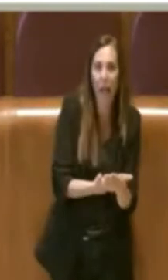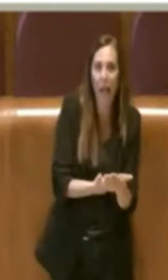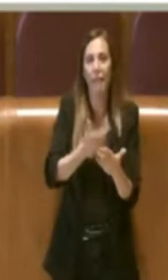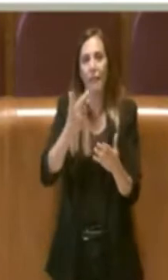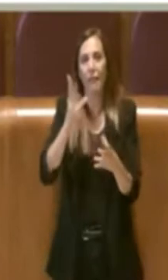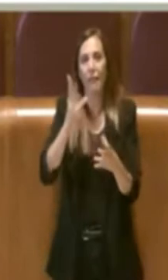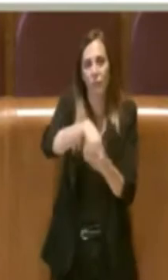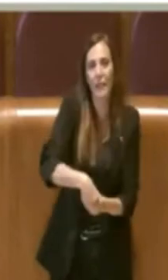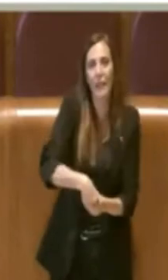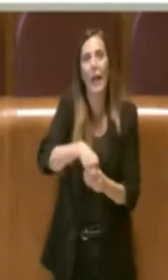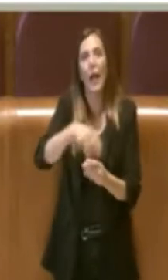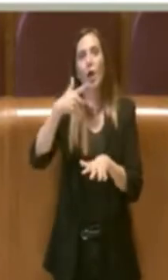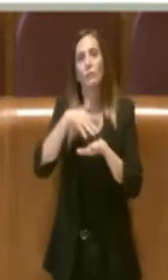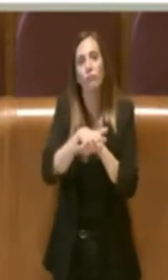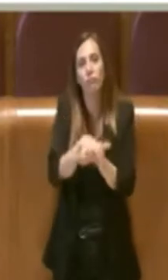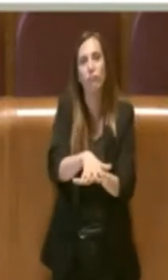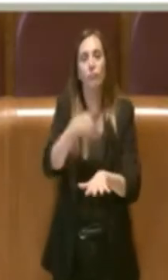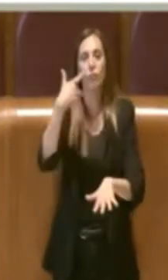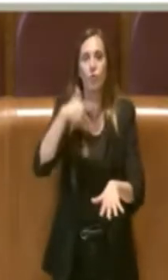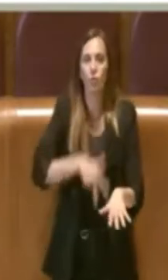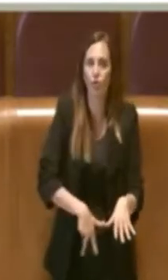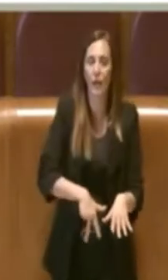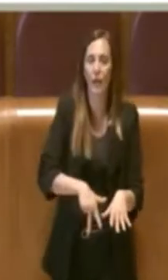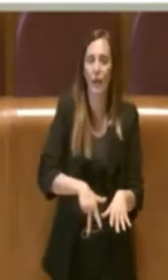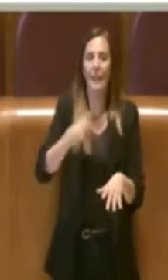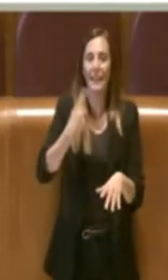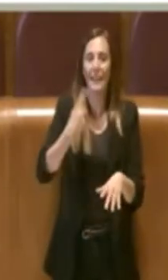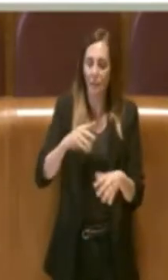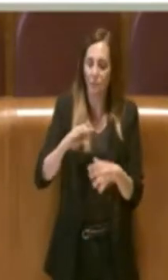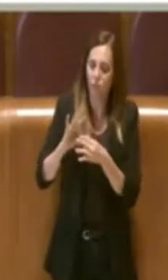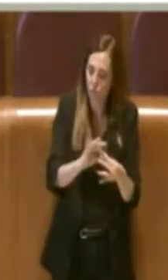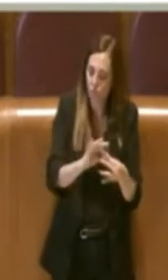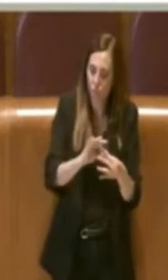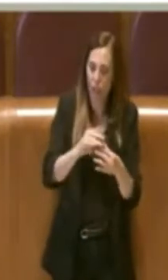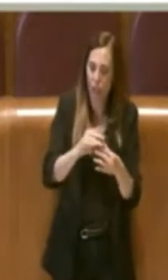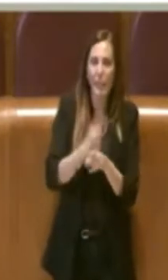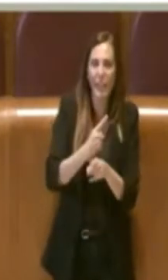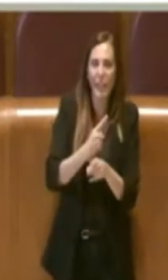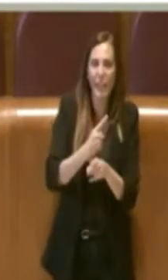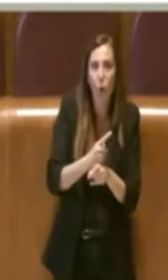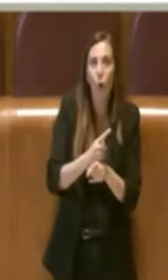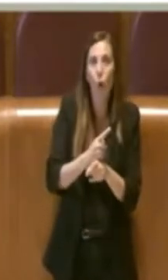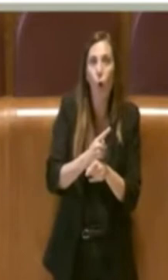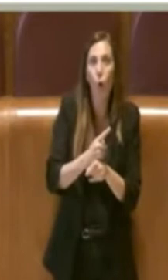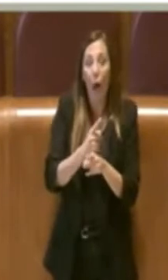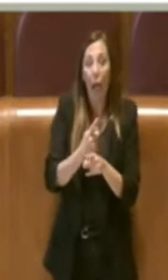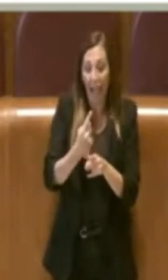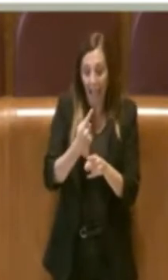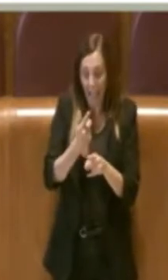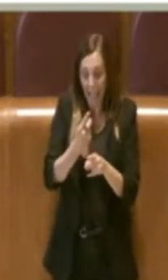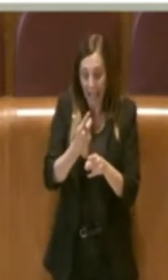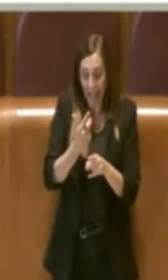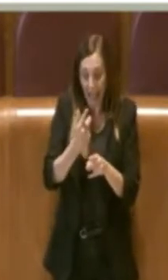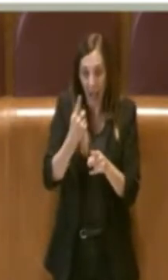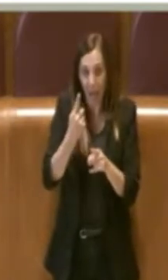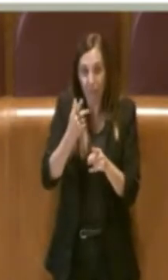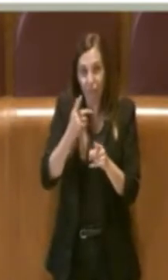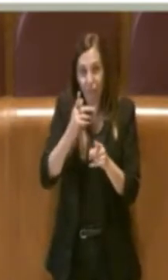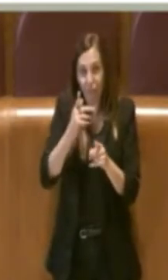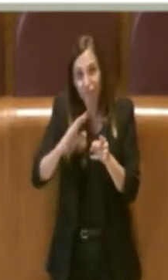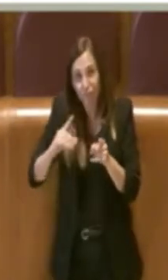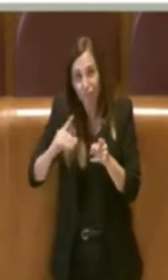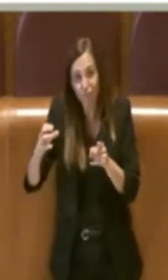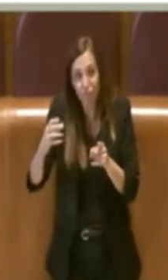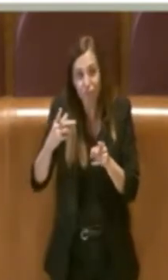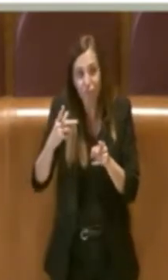sociale e sanitario, strettamente legato all'analisi del bisogno e di tutto ciò che gravita intorno a quel bisogno. Pertanto va